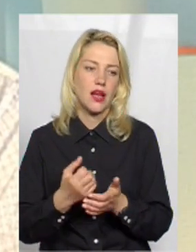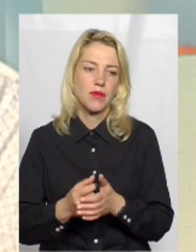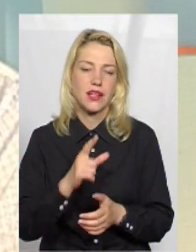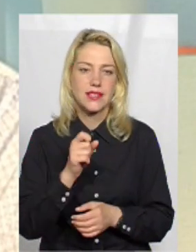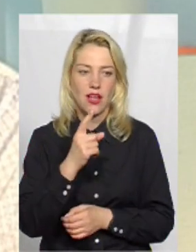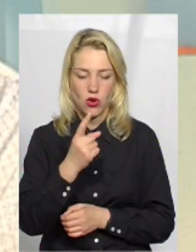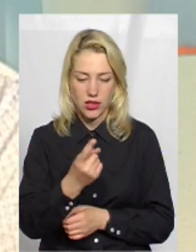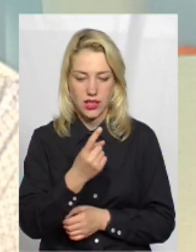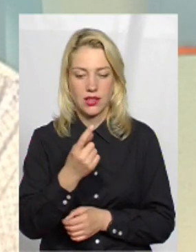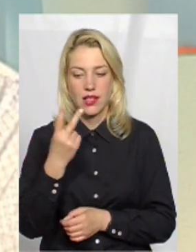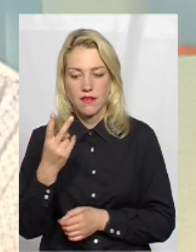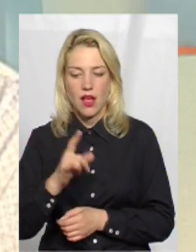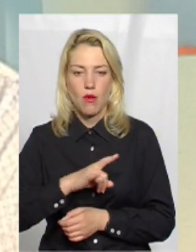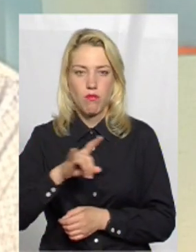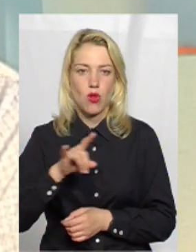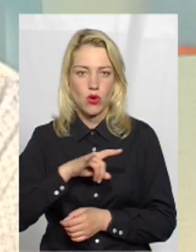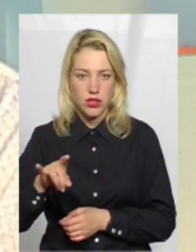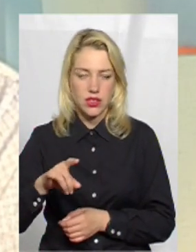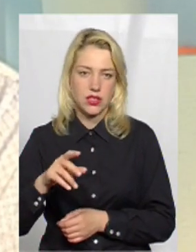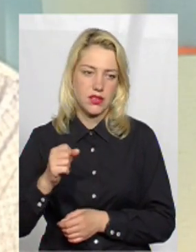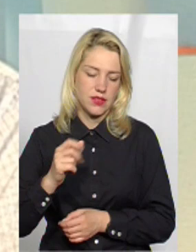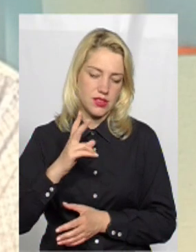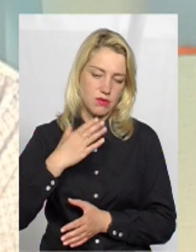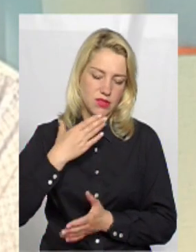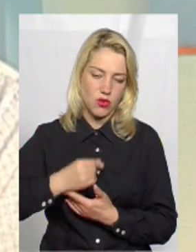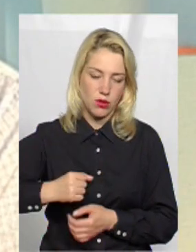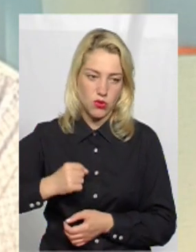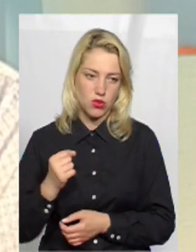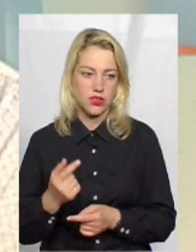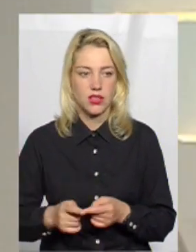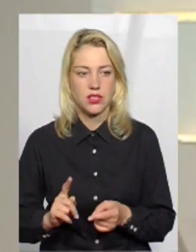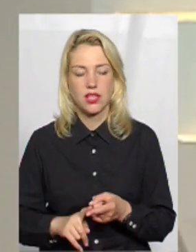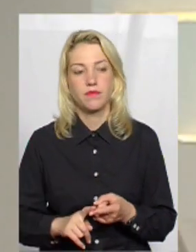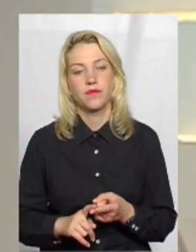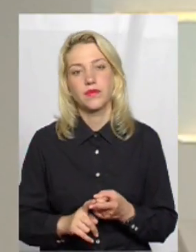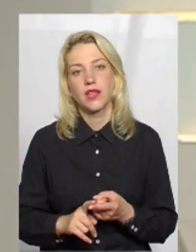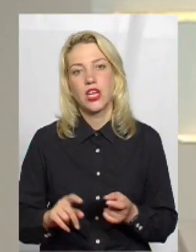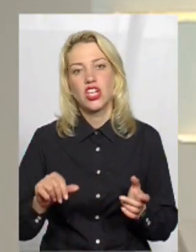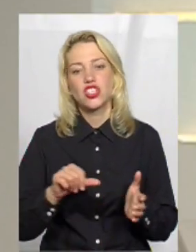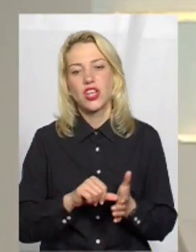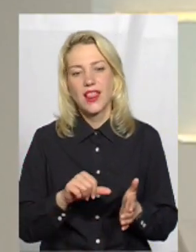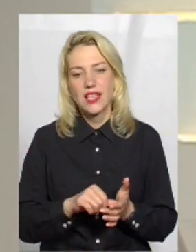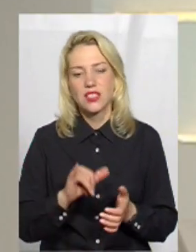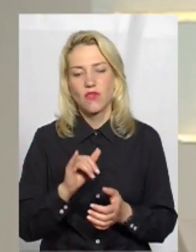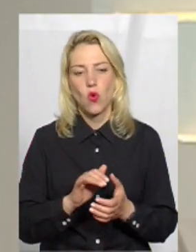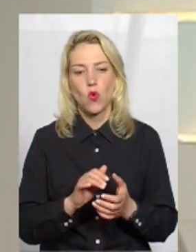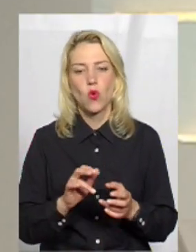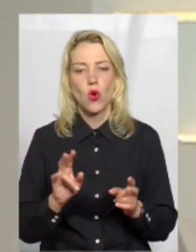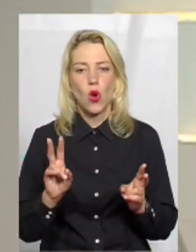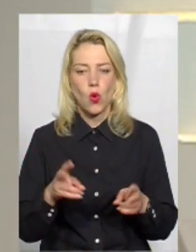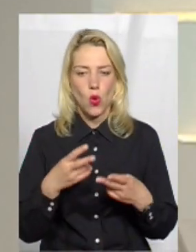один-два польоти з кимось із своїх компаньонів, в принципі це членство в клубі, воно так би мовити,